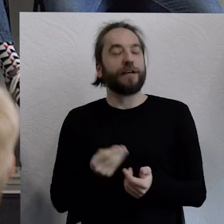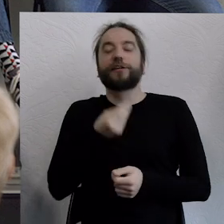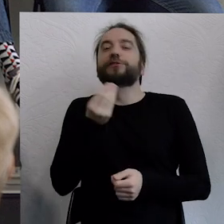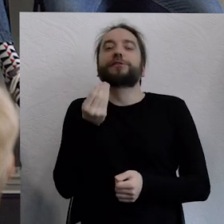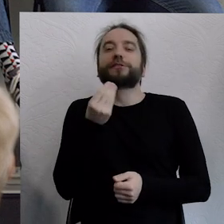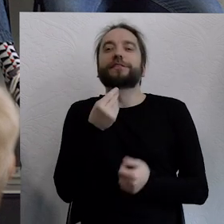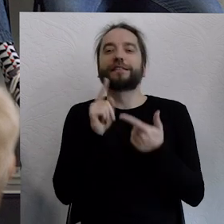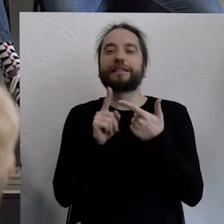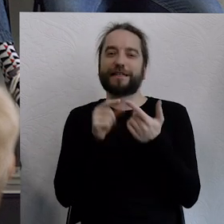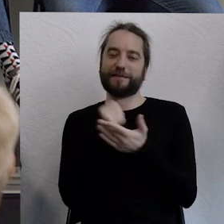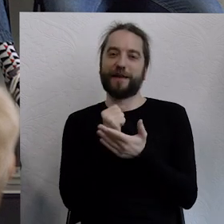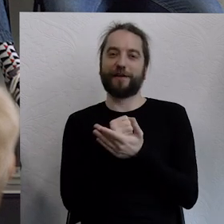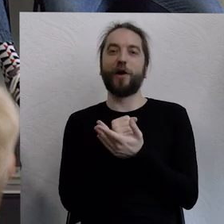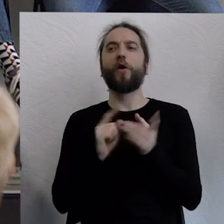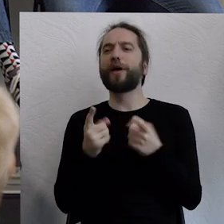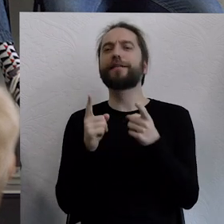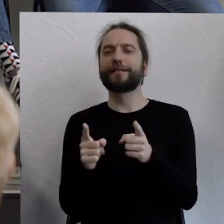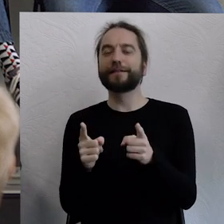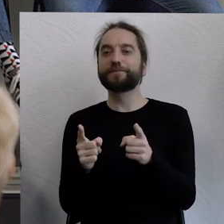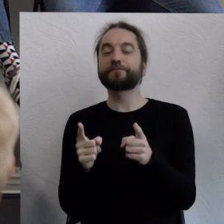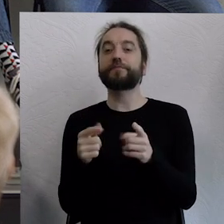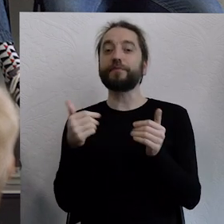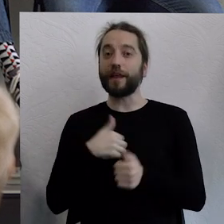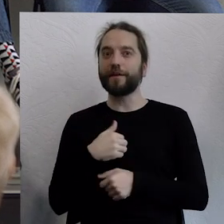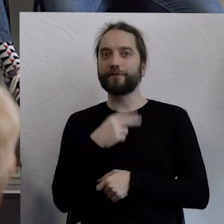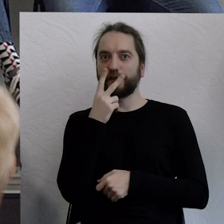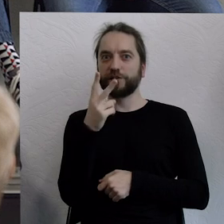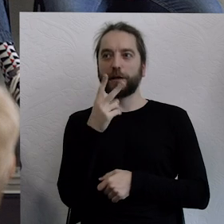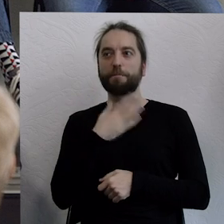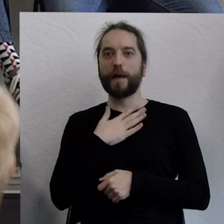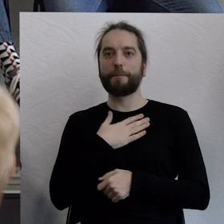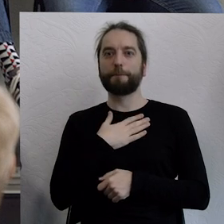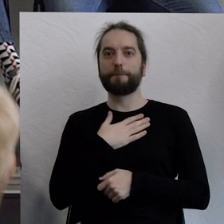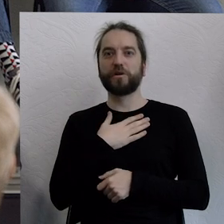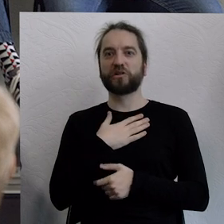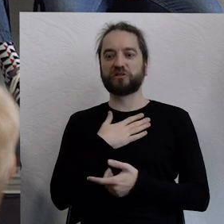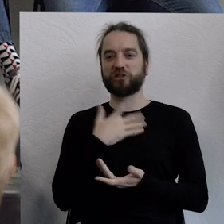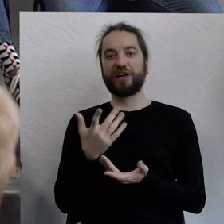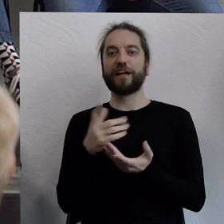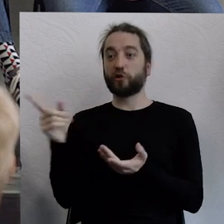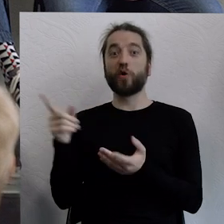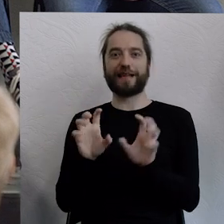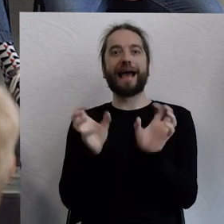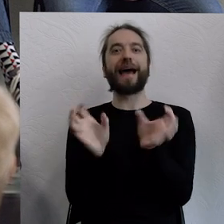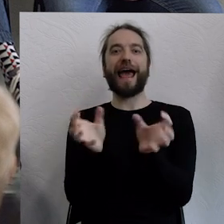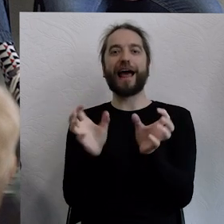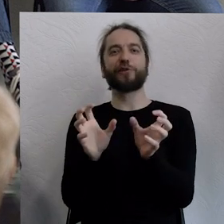jeszcze, jeszcze, jeszcze jedna rzecz mała organizacyjna. Jak widzicie mamy tutaj taki jej przedmiot, który przypomina nieco radio z lat 60.